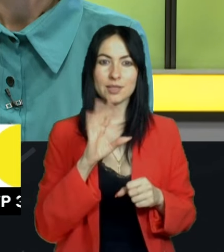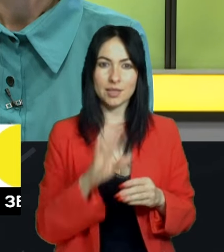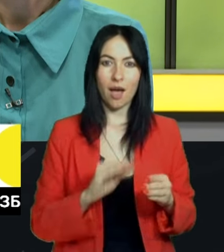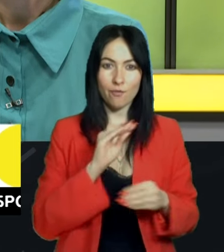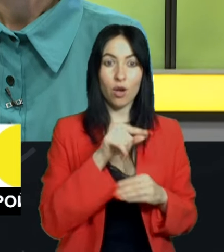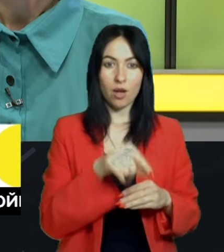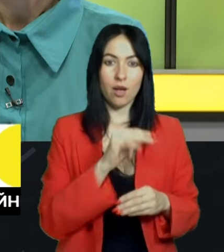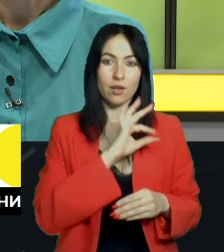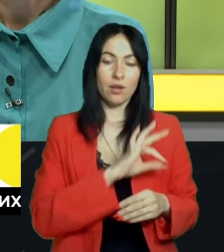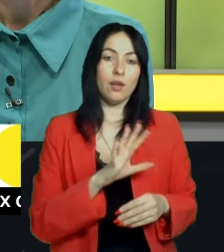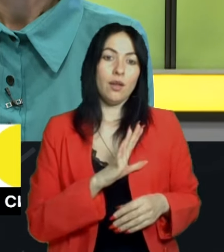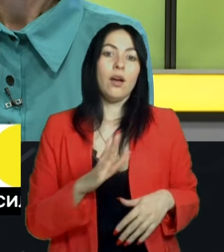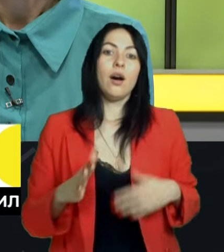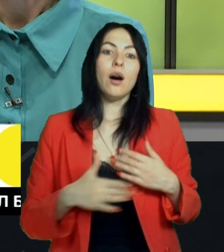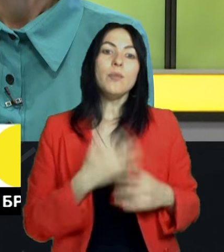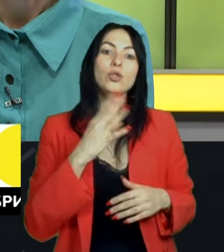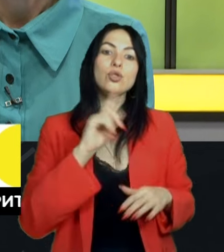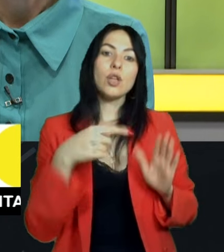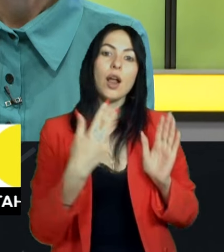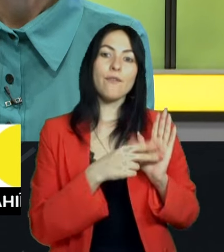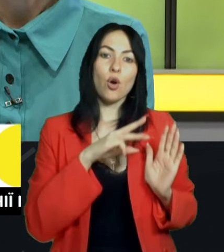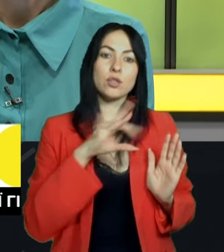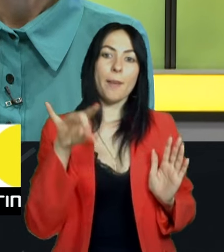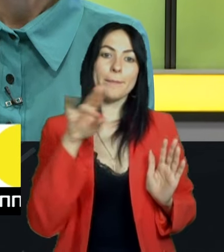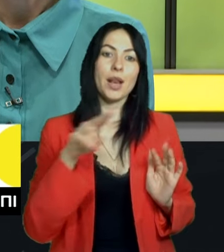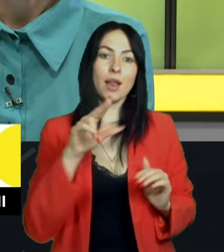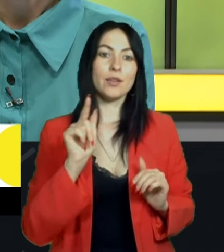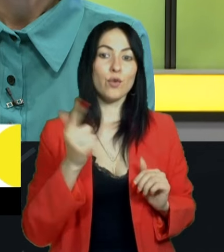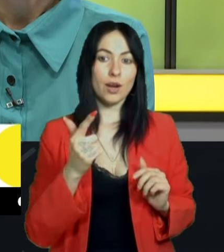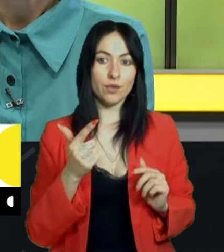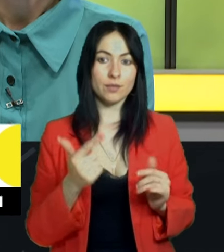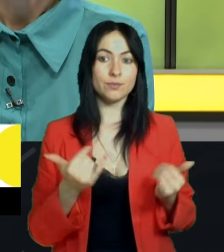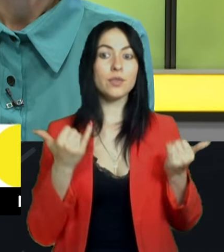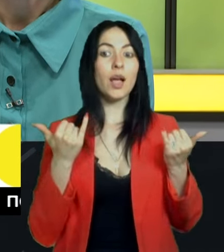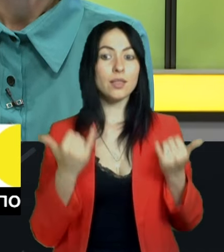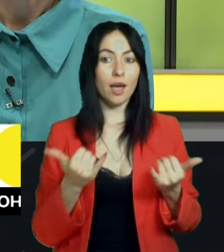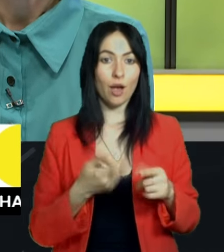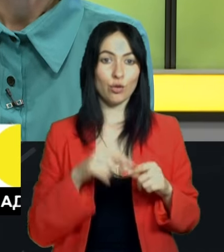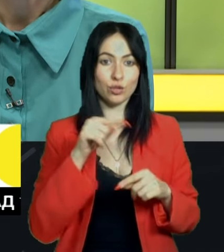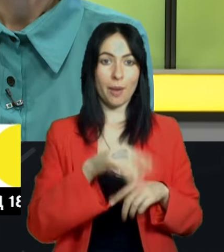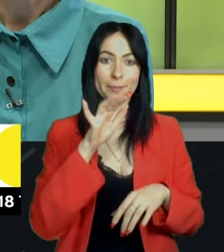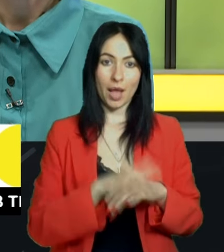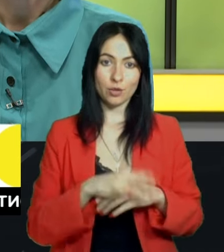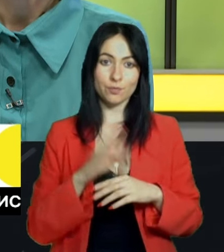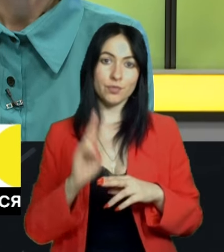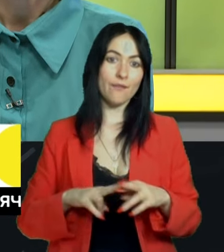4,8 млрд грн. Наразі цим банком відшкодовано